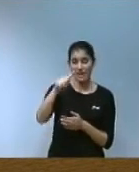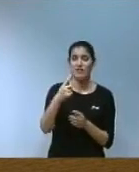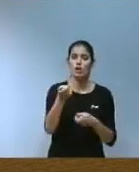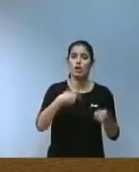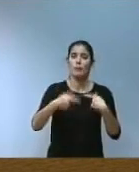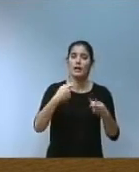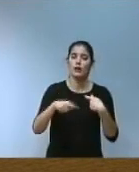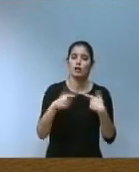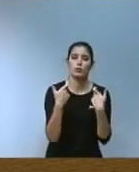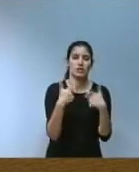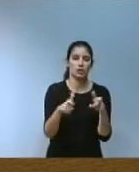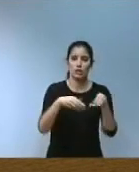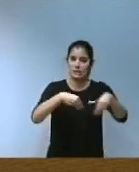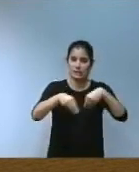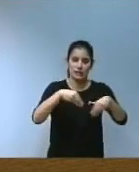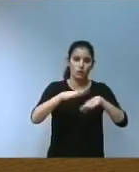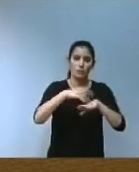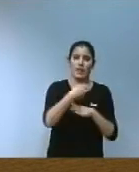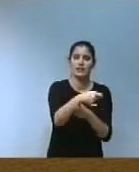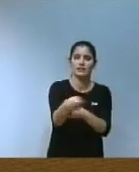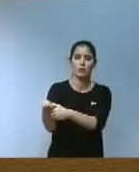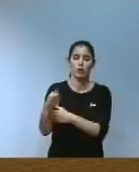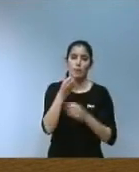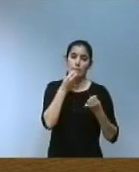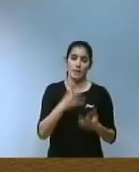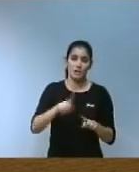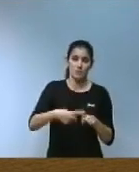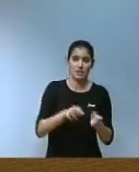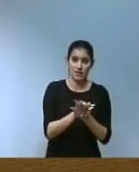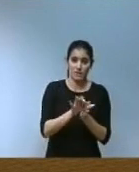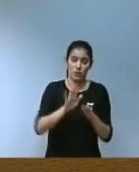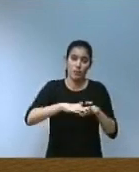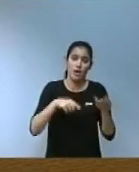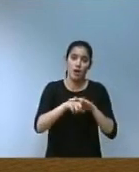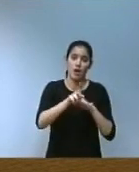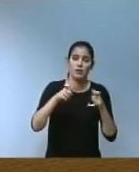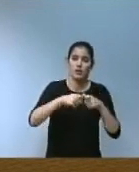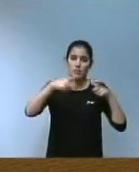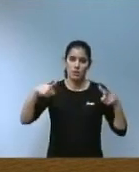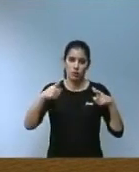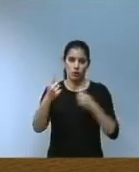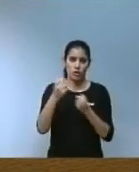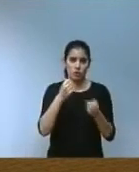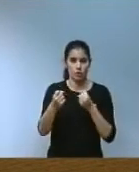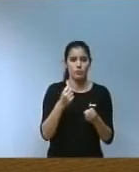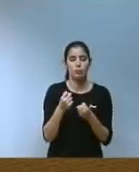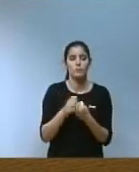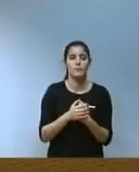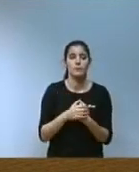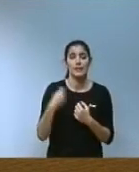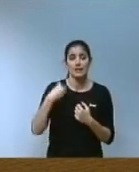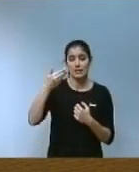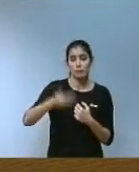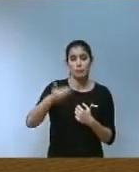estratègic per a la distribució de béns i serveis i per al creixement econòmic derivant-se de la política comercial importants conseqüències